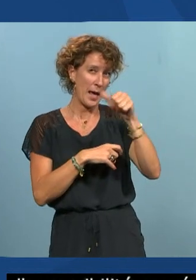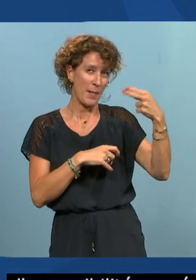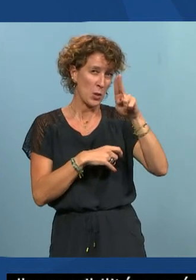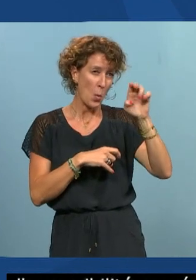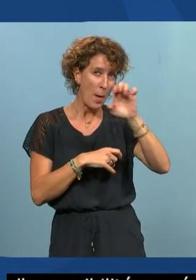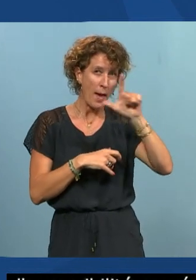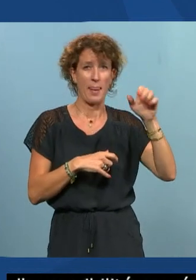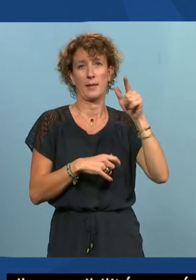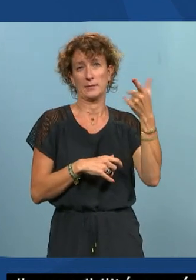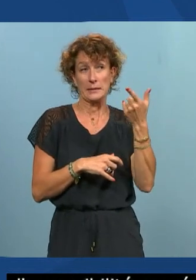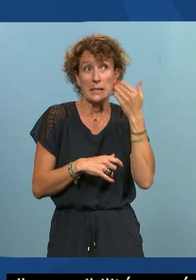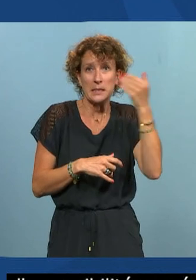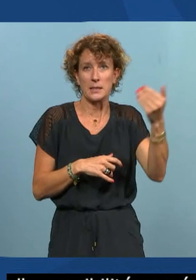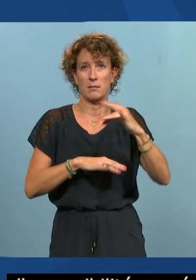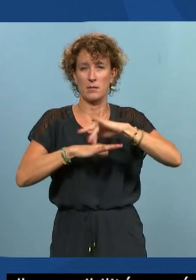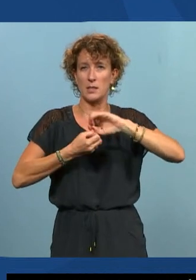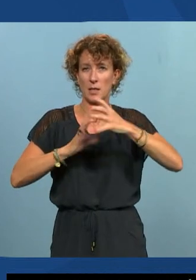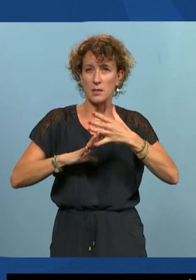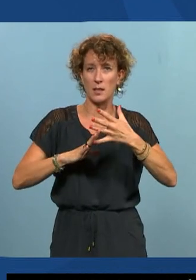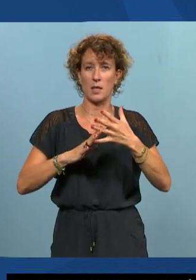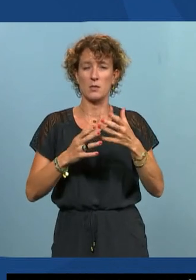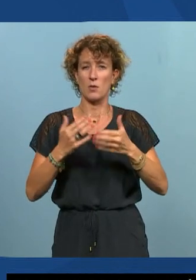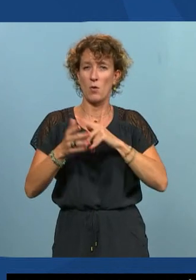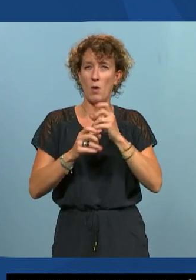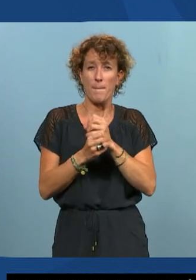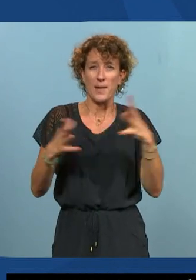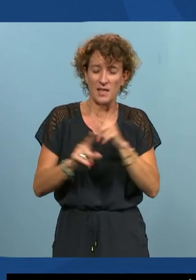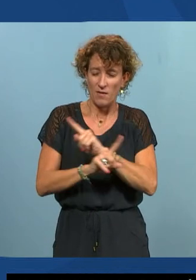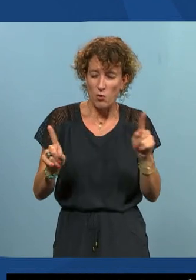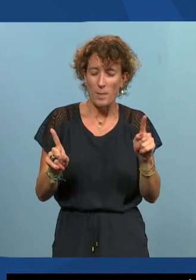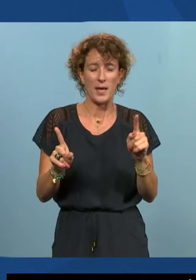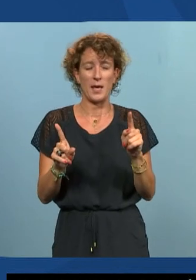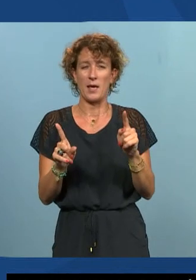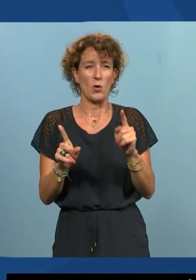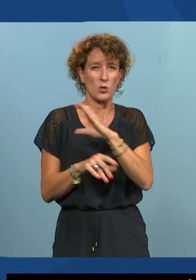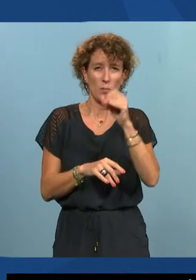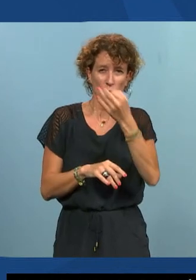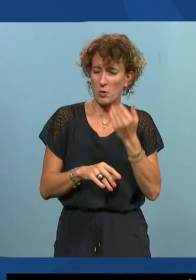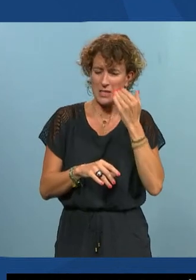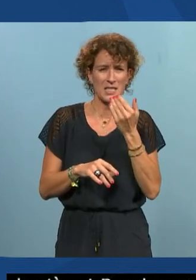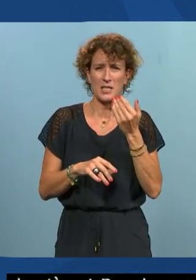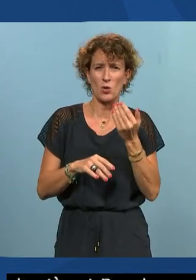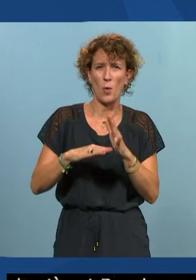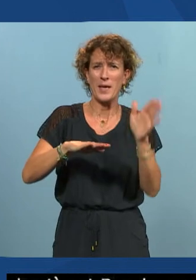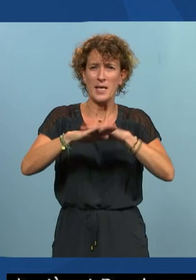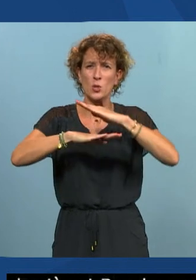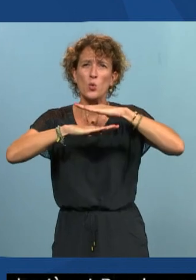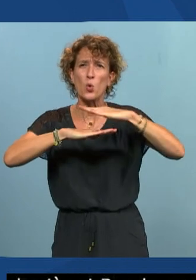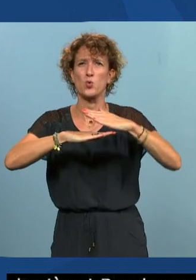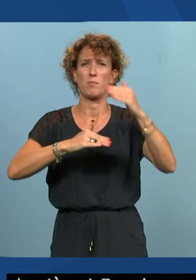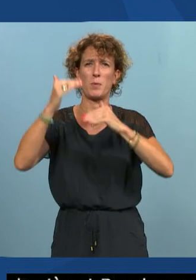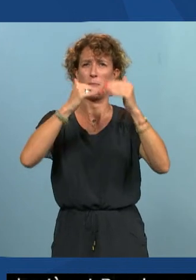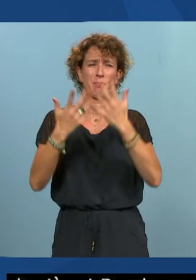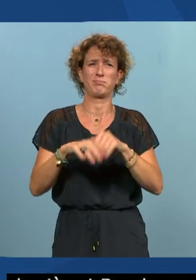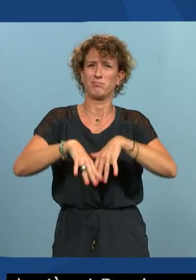si le site n'est pas développé de façon accessible on aura beau mettre toutes les surcouches et en mettre plusieurs et ça ne rendra jamais un